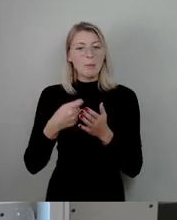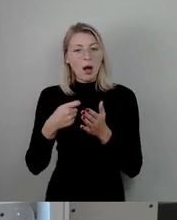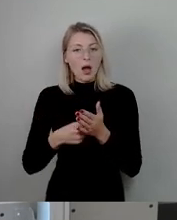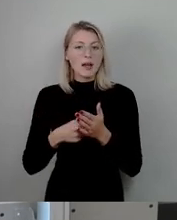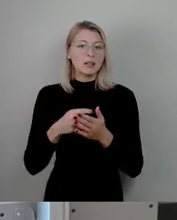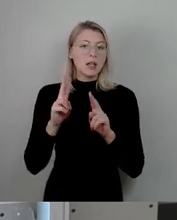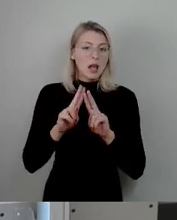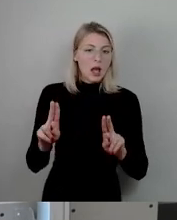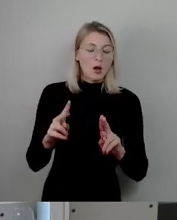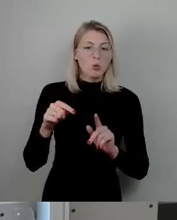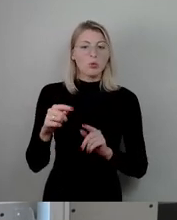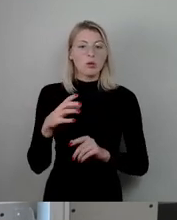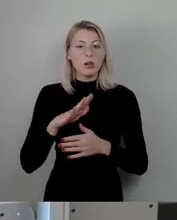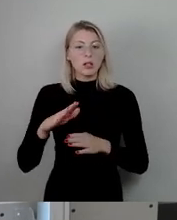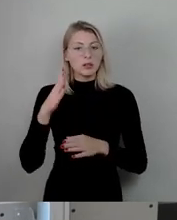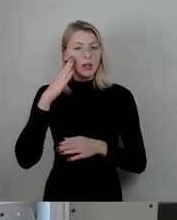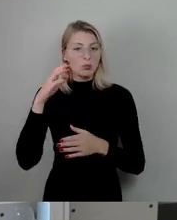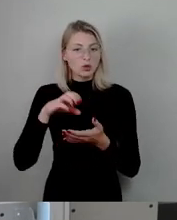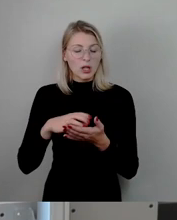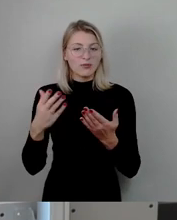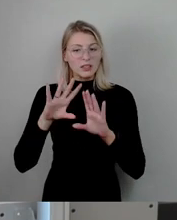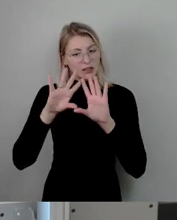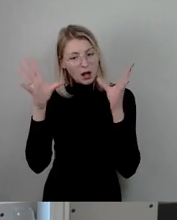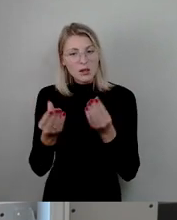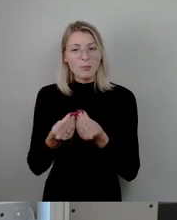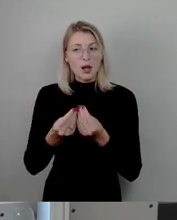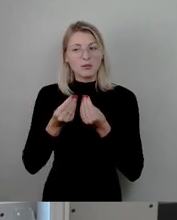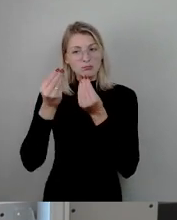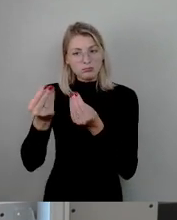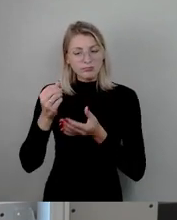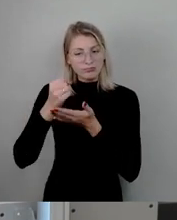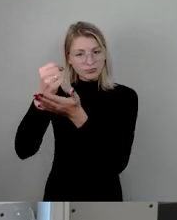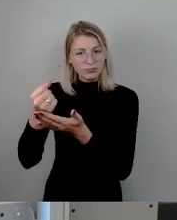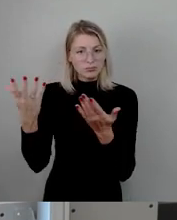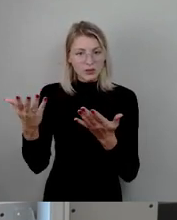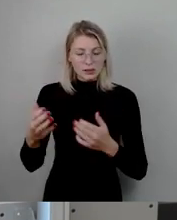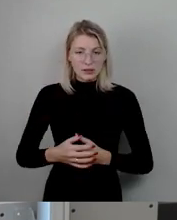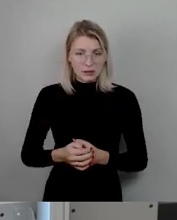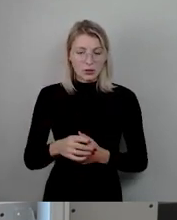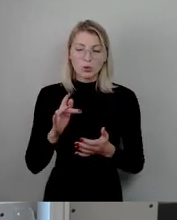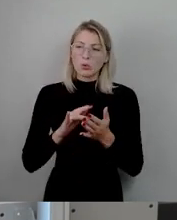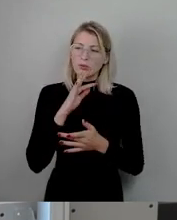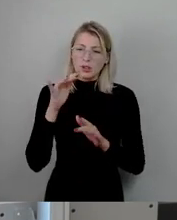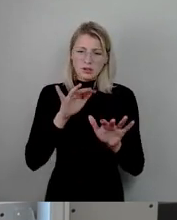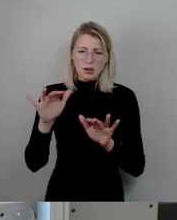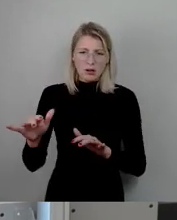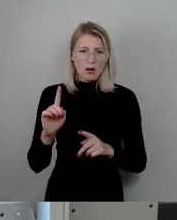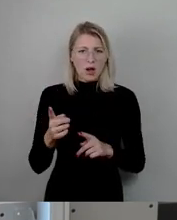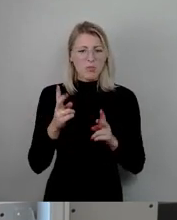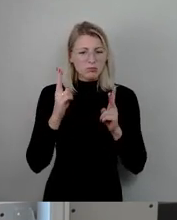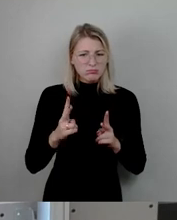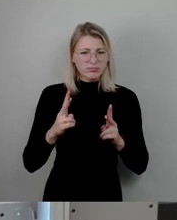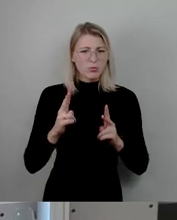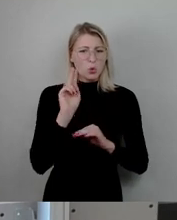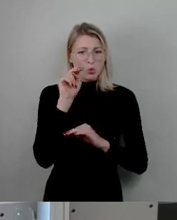Landeshauptstadt denn insgesamt verleiht, weil das ist doch eine ganze Menge und niemand findet so wirklich irgendwo eine Übersicht.